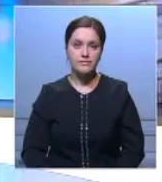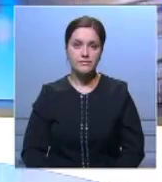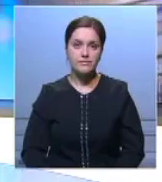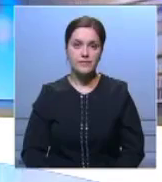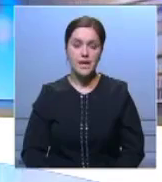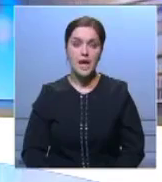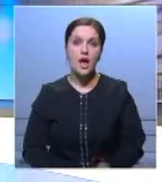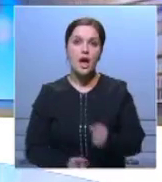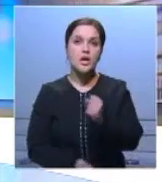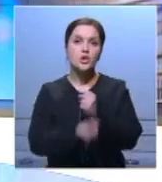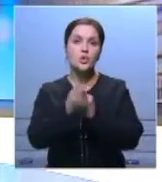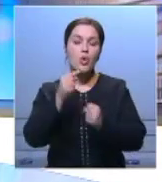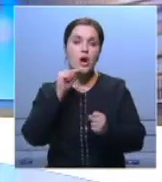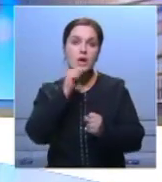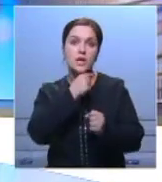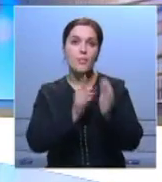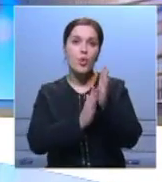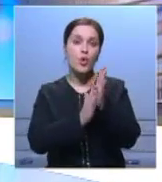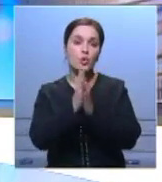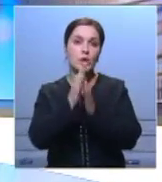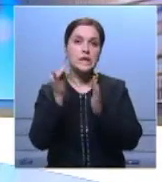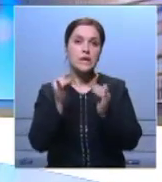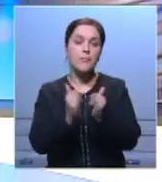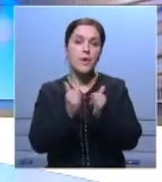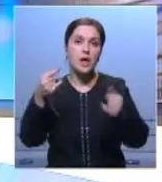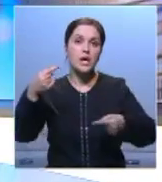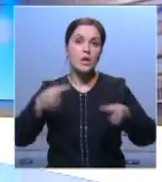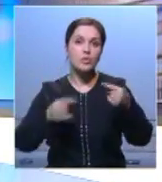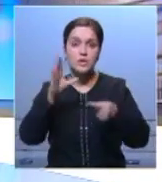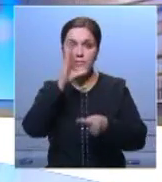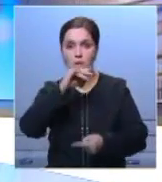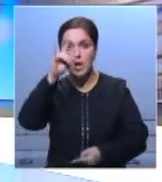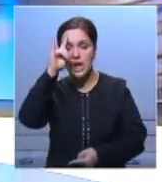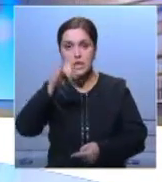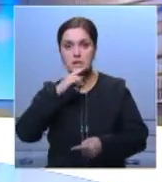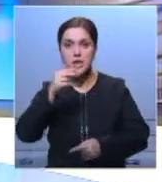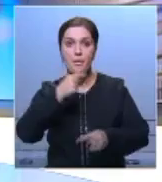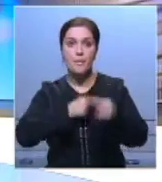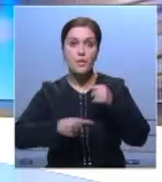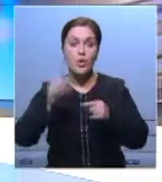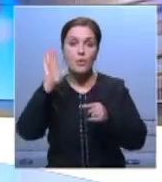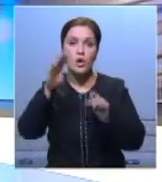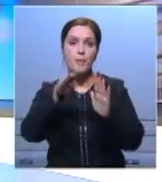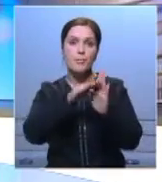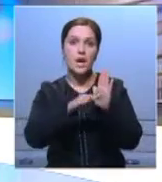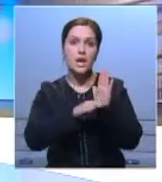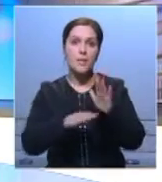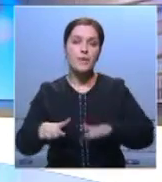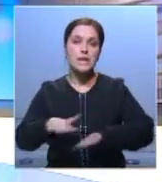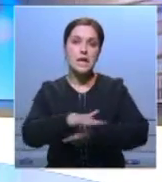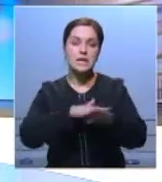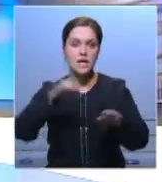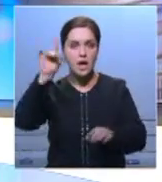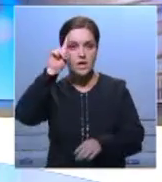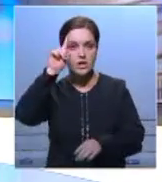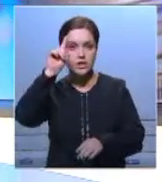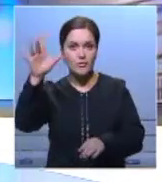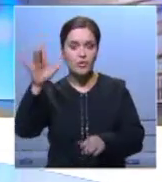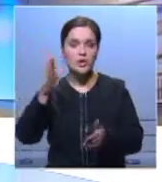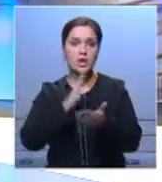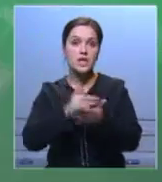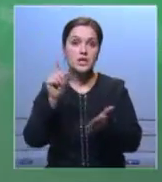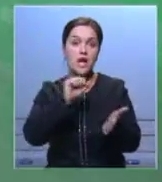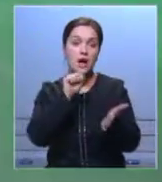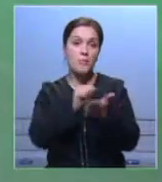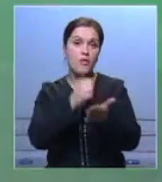Источником экономического роста и повышения конкурентоспособности казахстанского бизнеса станет программа «Национальные чемпионы». Как